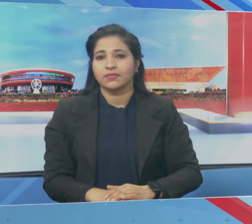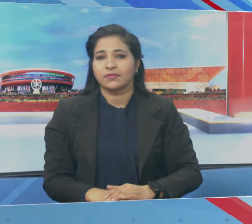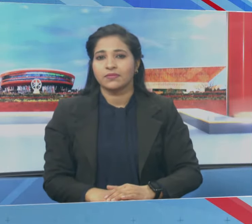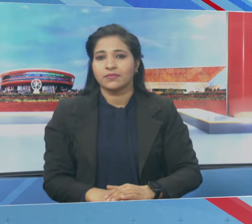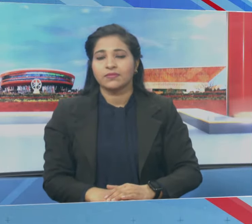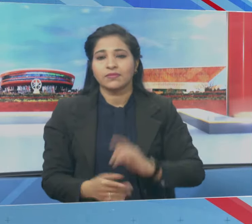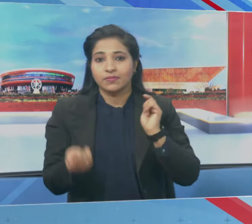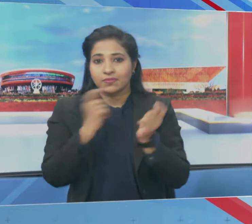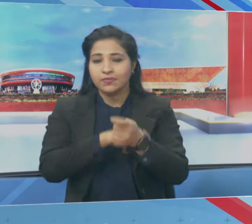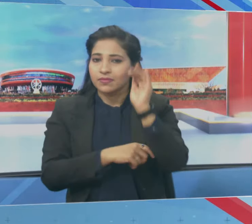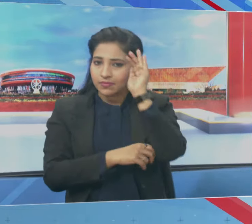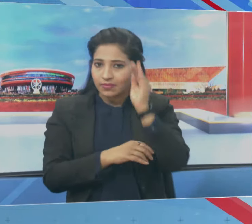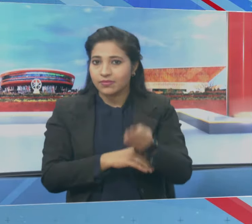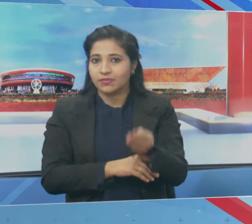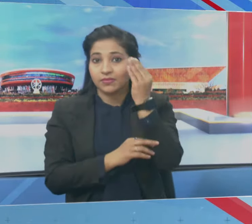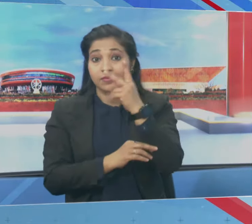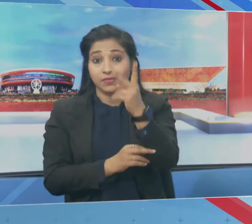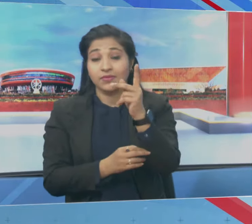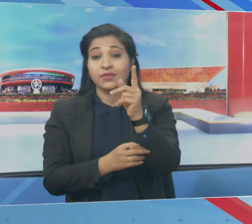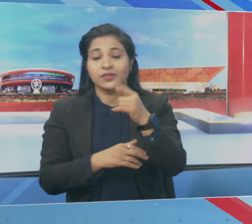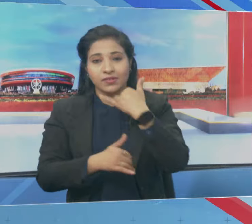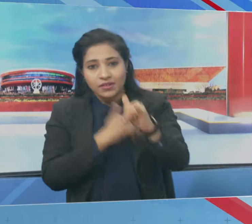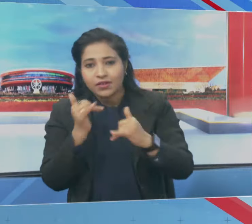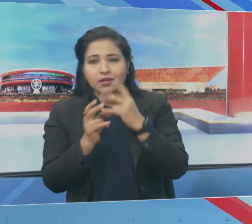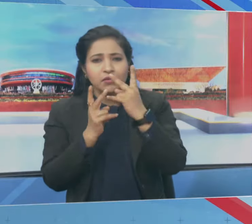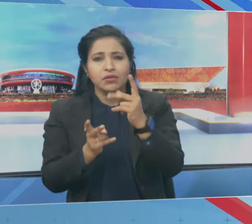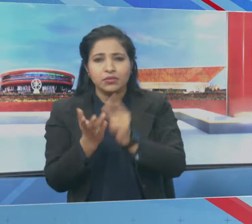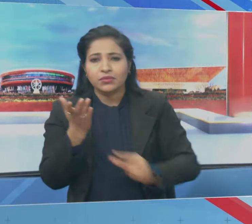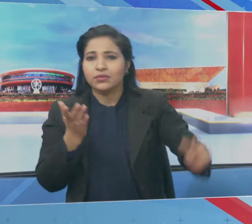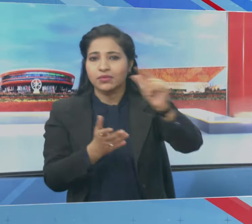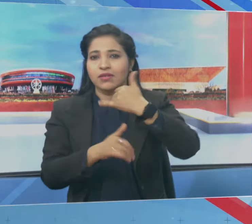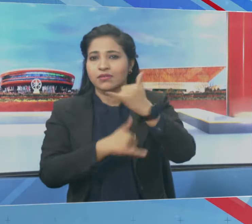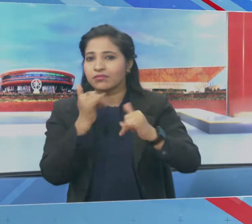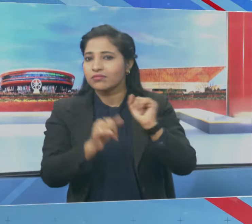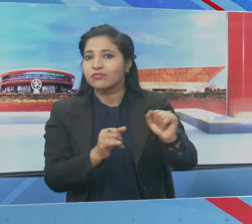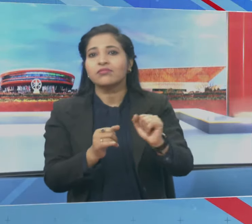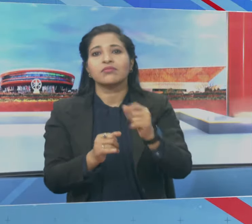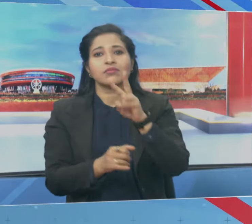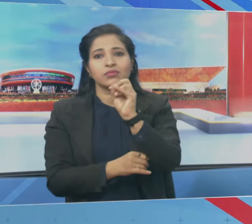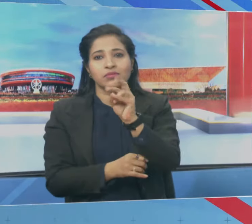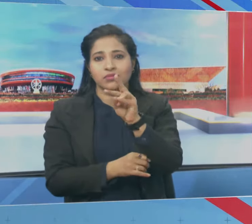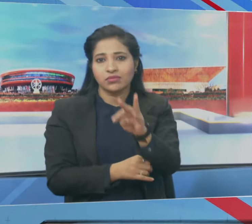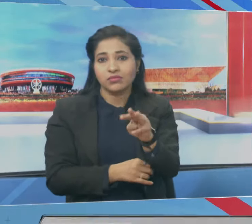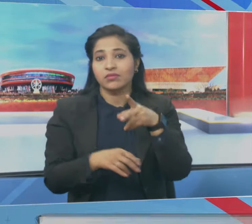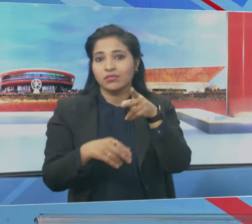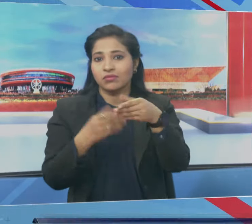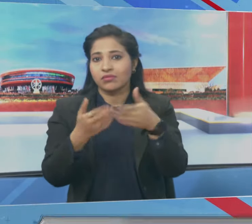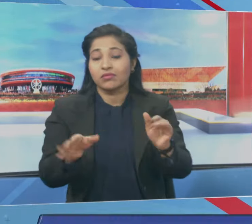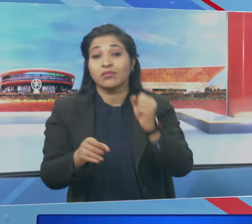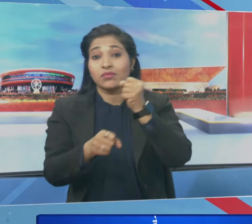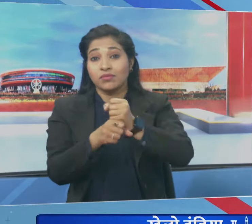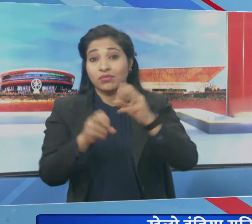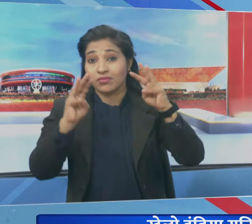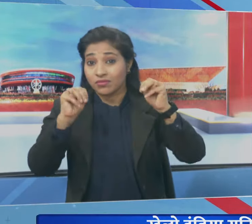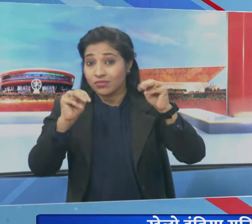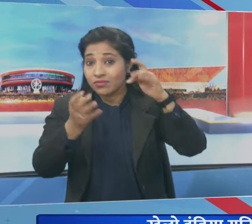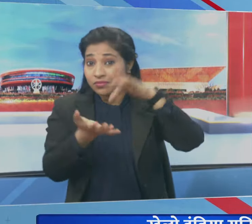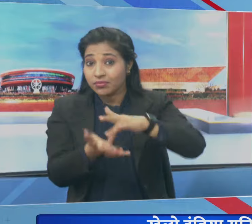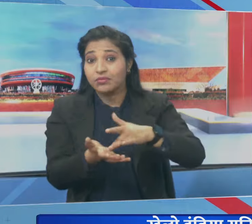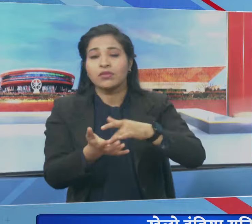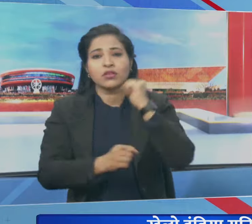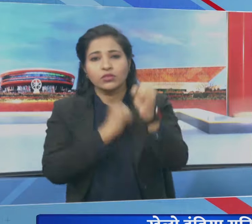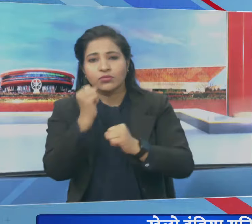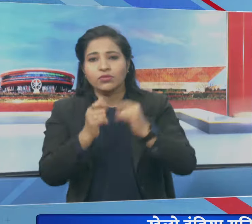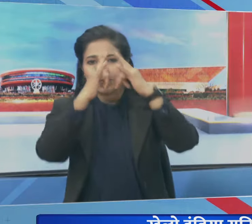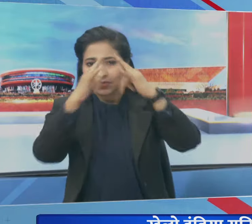खेल से जड़ी खबनों में खेलू इंडिया युनिवसिटी गेम्स 2023 का उधगाटन आज गोहाटी के सरू सजाई स्पोर्ट्स